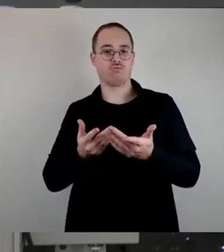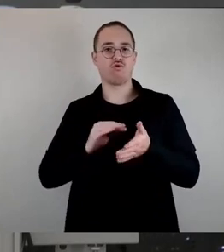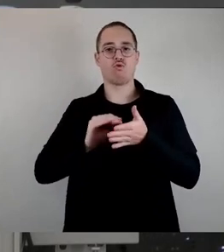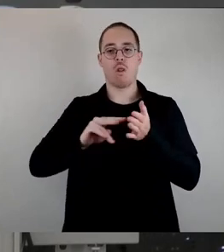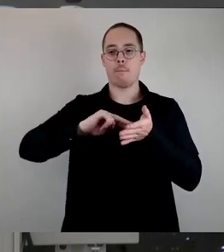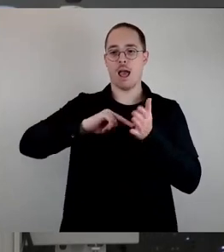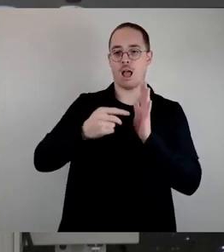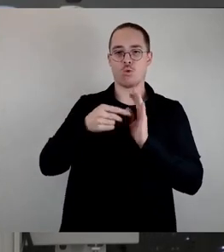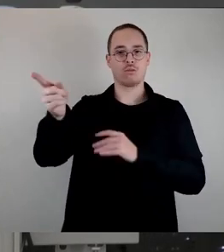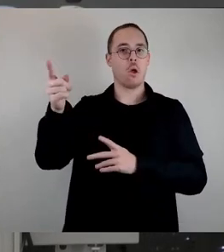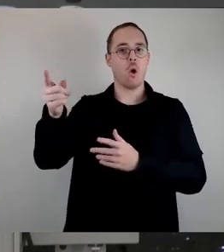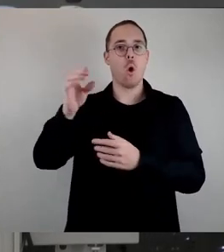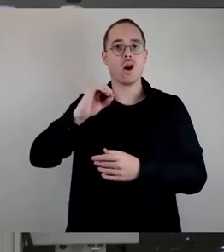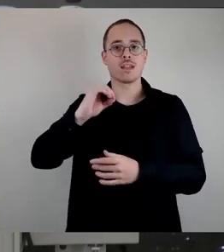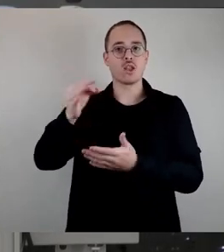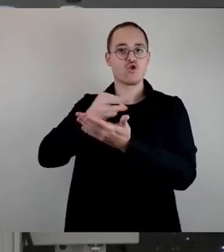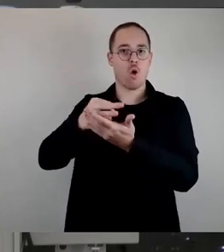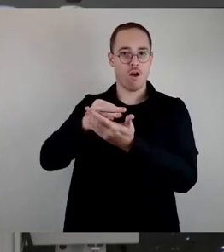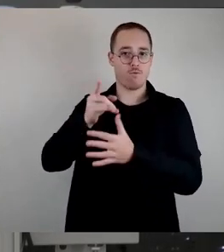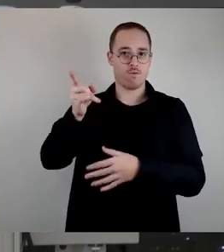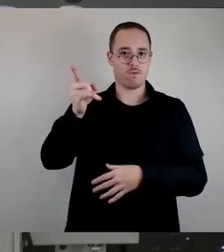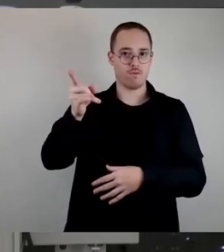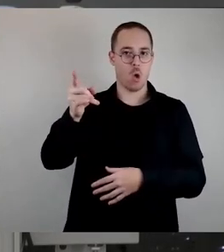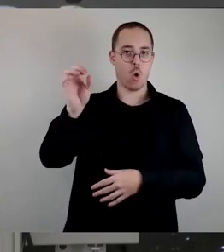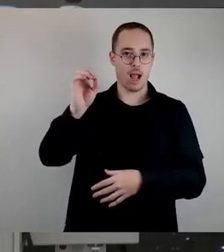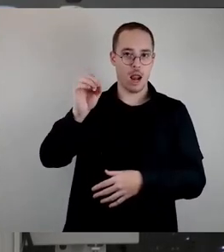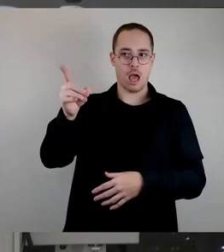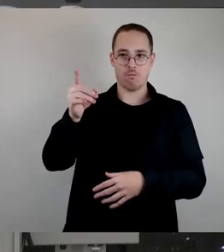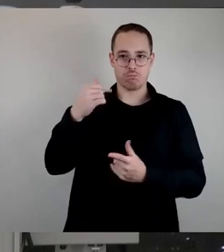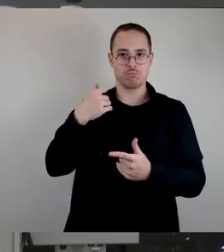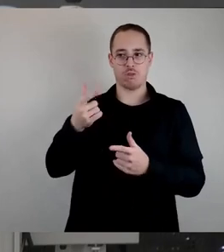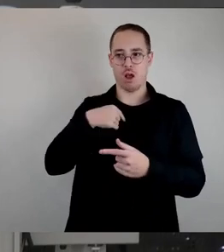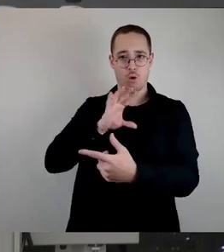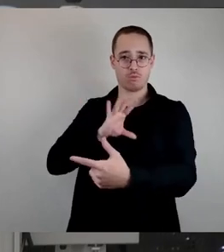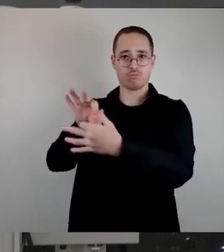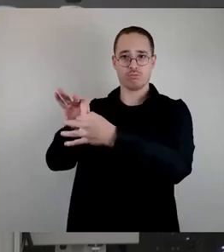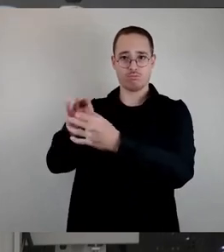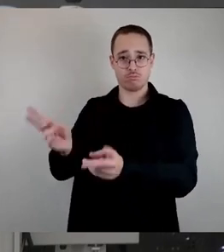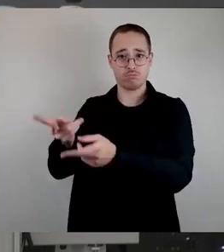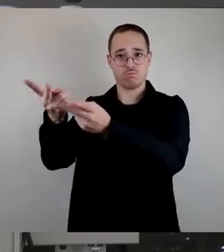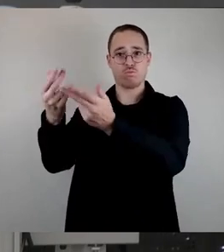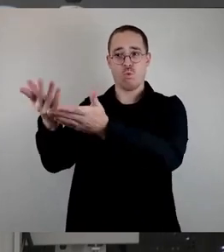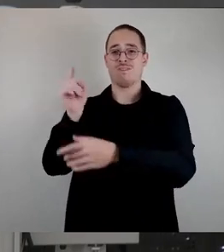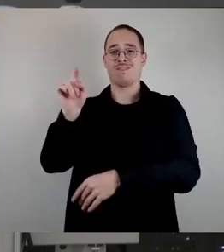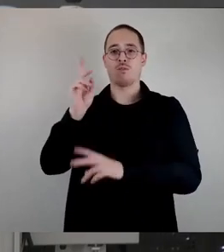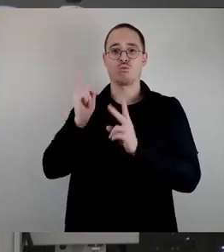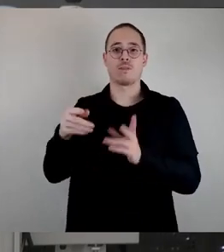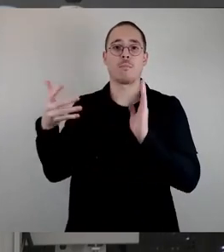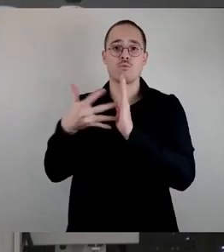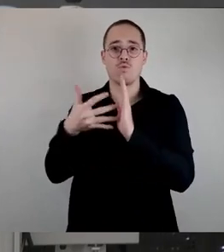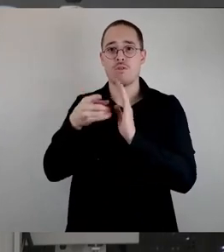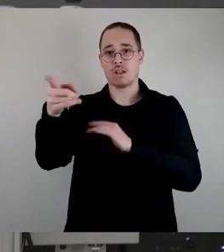beteiligen, dann sind wir der Meinung, muss geguckt werden, ob das eine Einrichtung einer